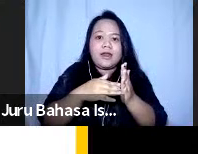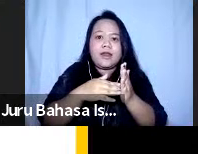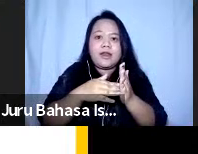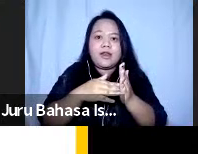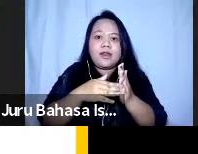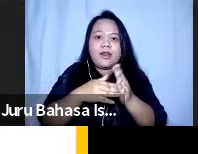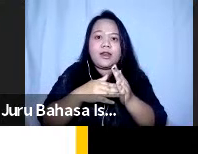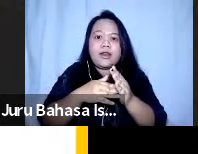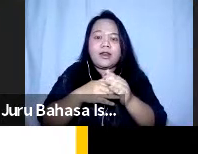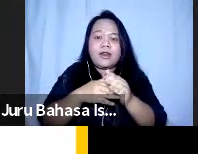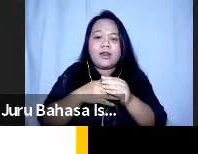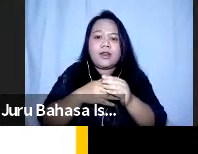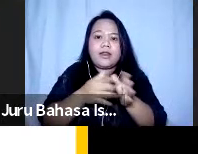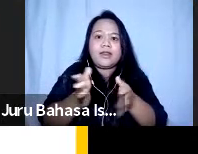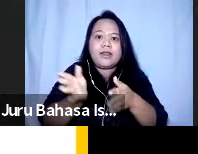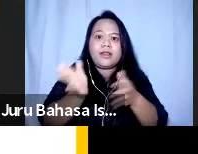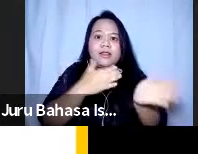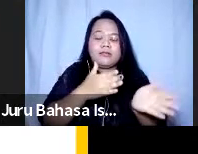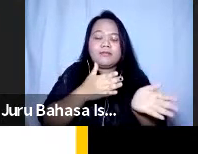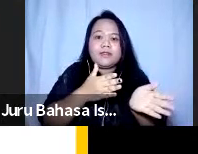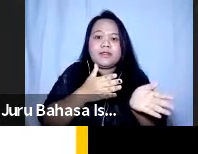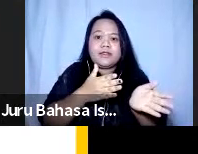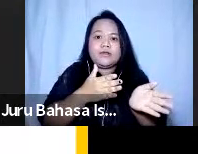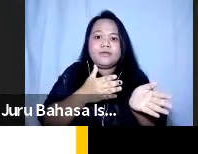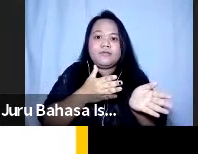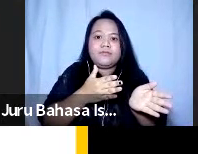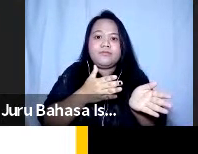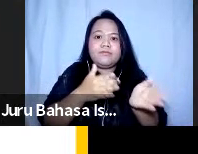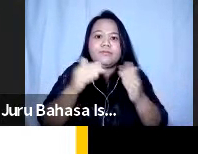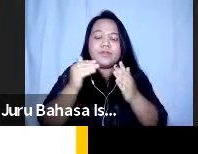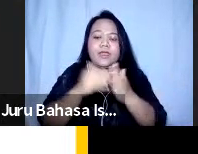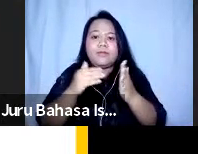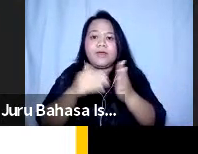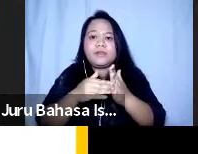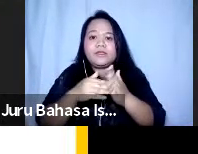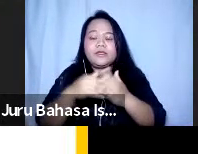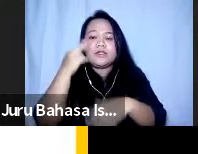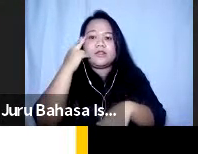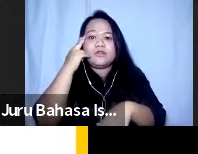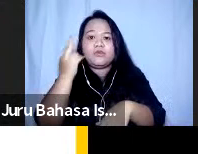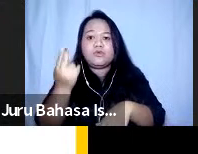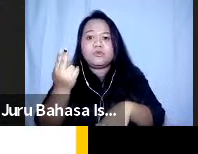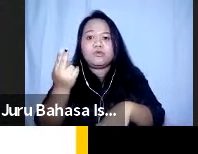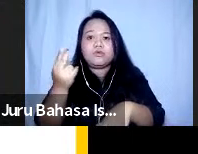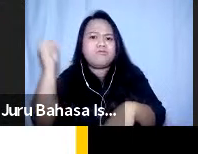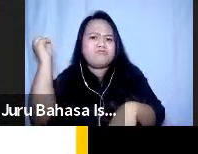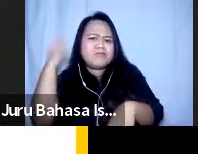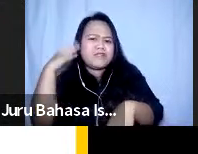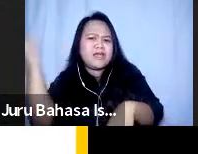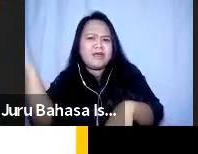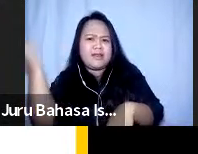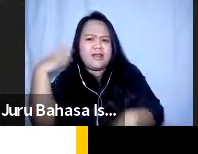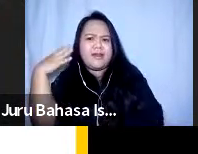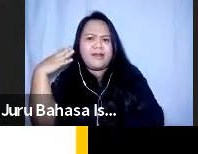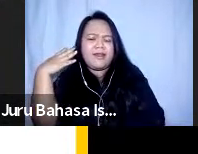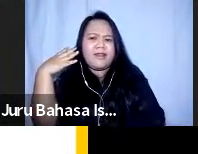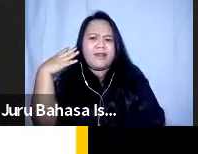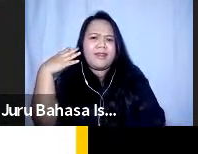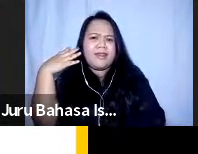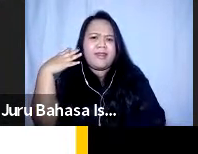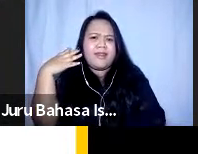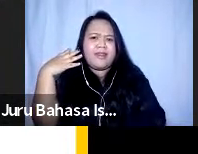sebelah selanjutnya adalah hambatan untuk pendengaran ya